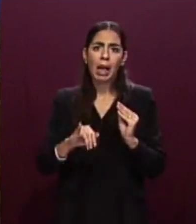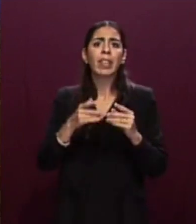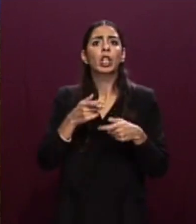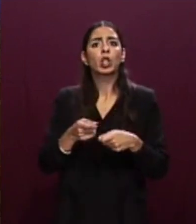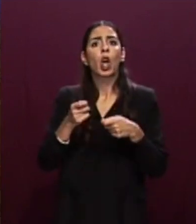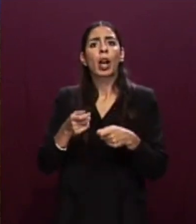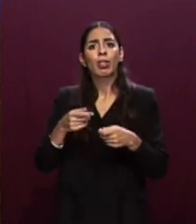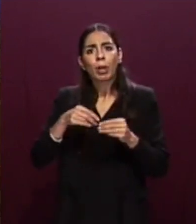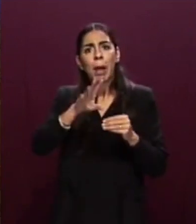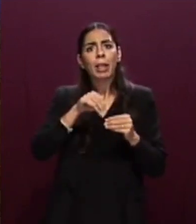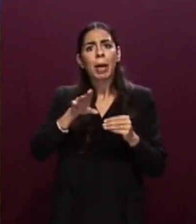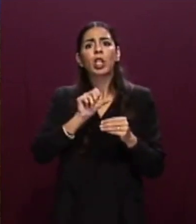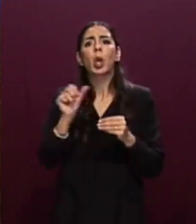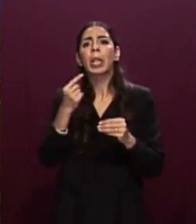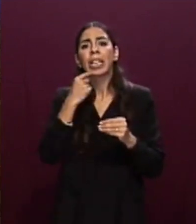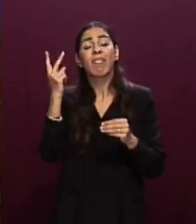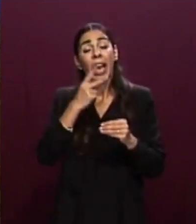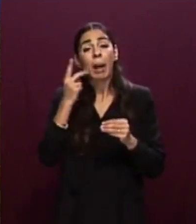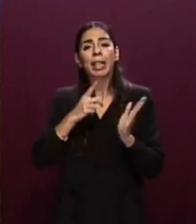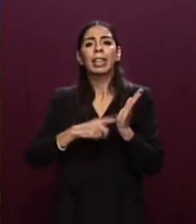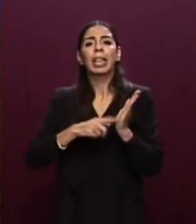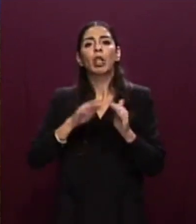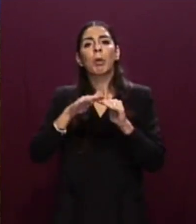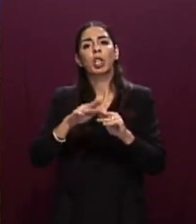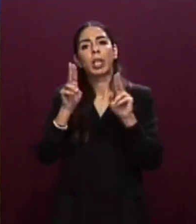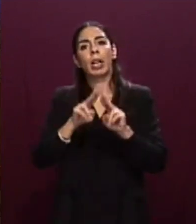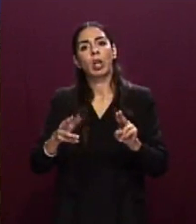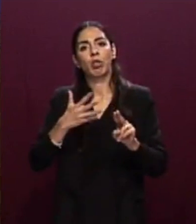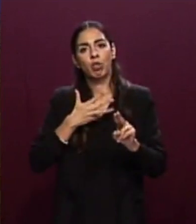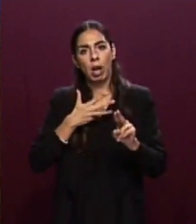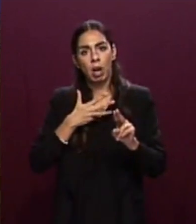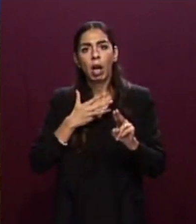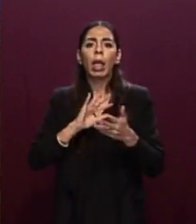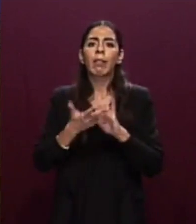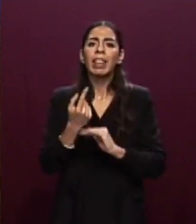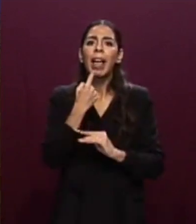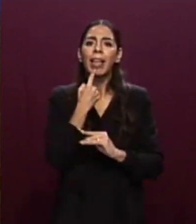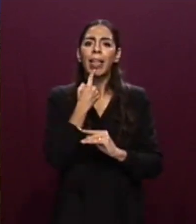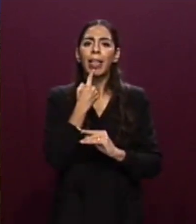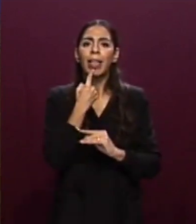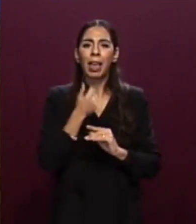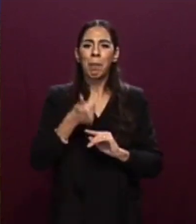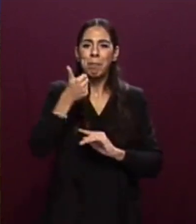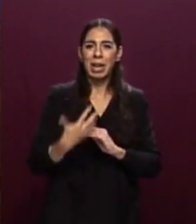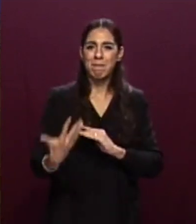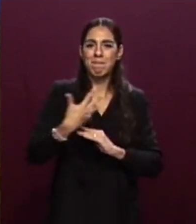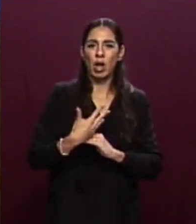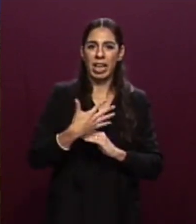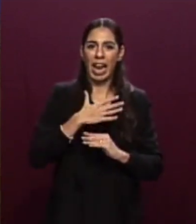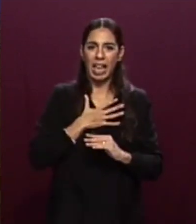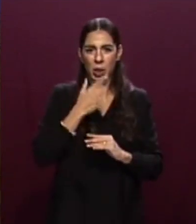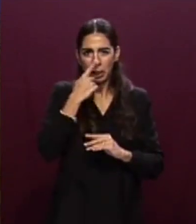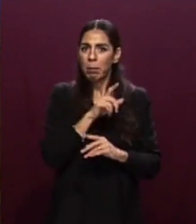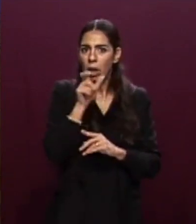protezione internazionale, lasciando quindi ai Paesi di primo ingresso, l'Italia in primis, tutti coloro che migrano per ragioni